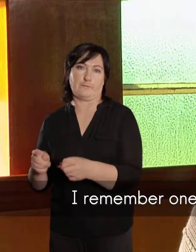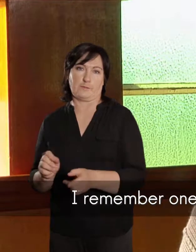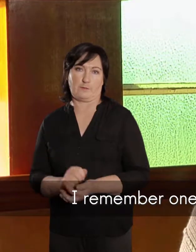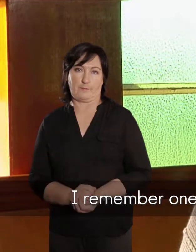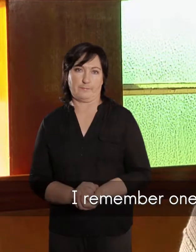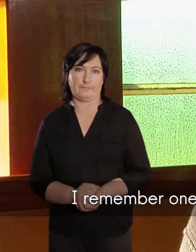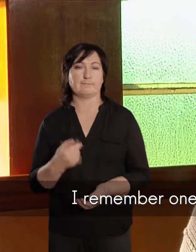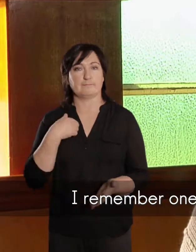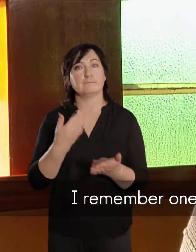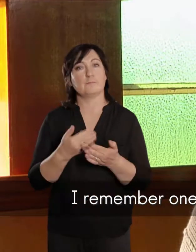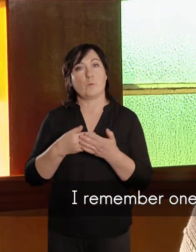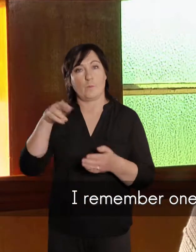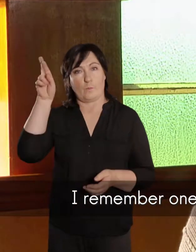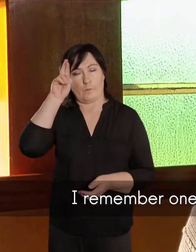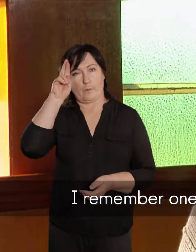Ek kan onthou, een keer,